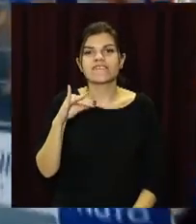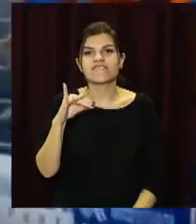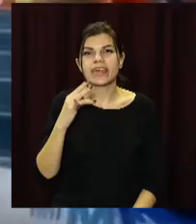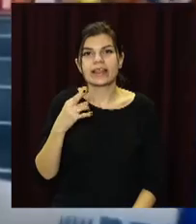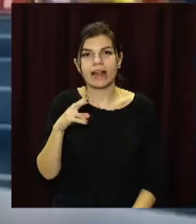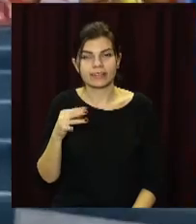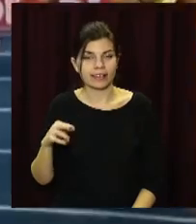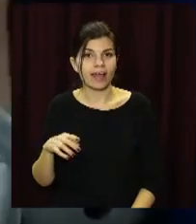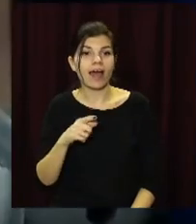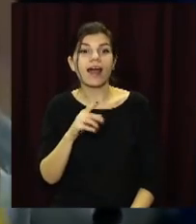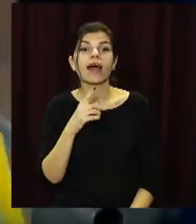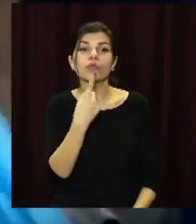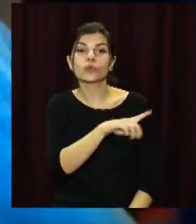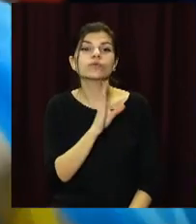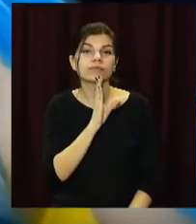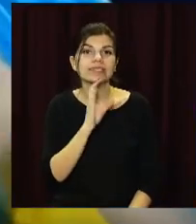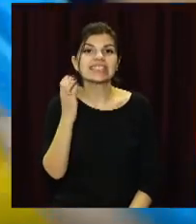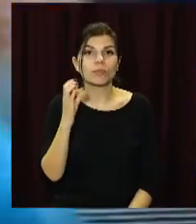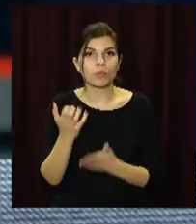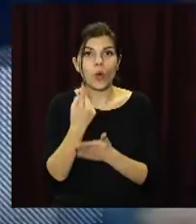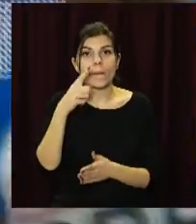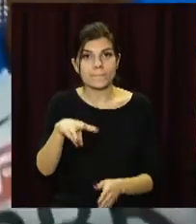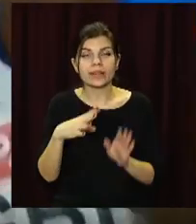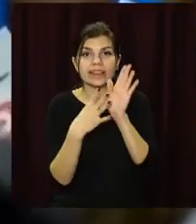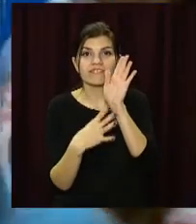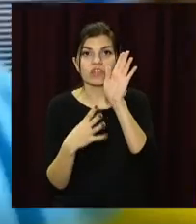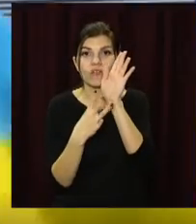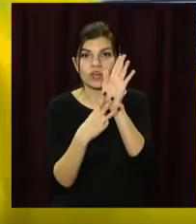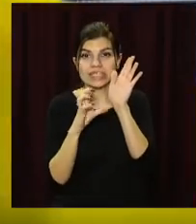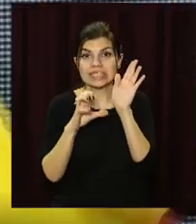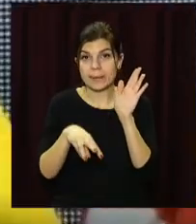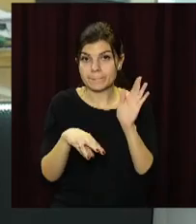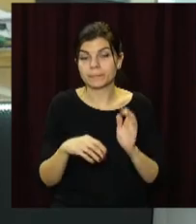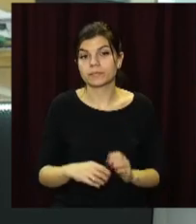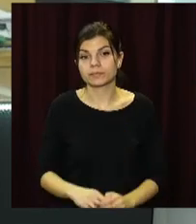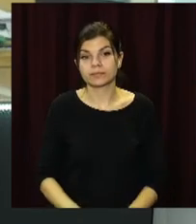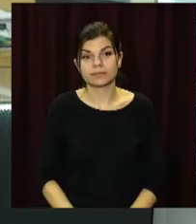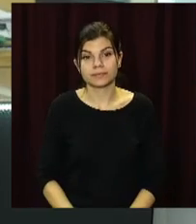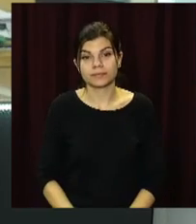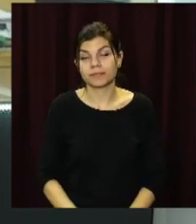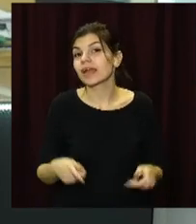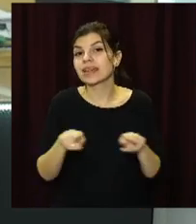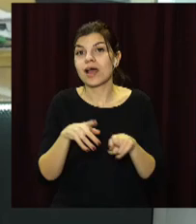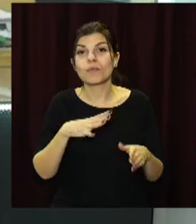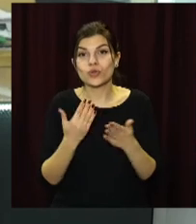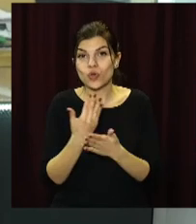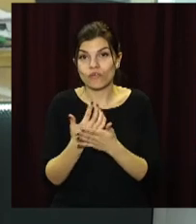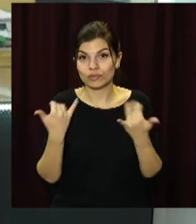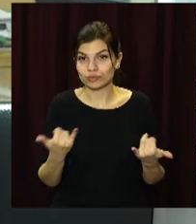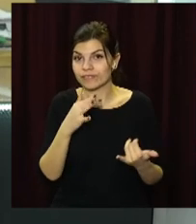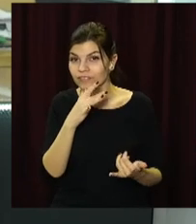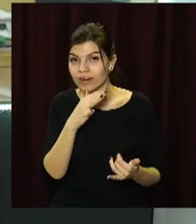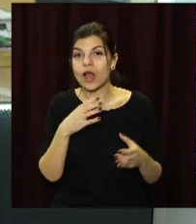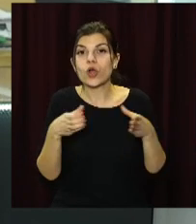Геращенко отримала срібло, подолавши висоту 1 метр 98 сантиметрів. Такими були новини на цю